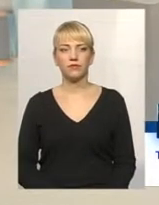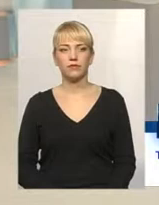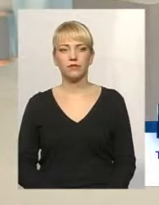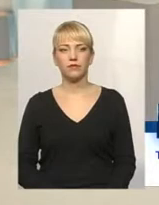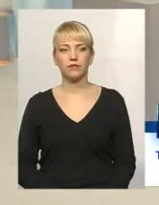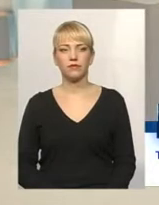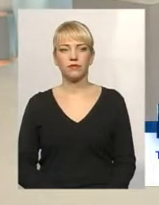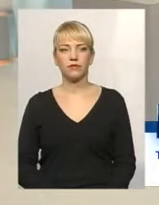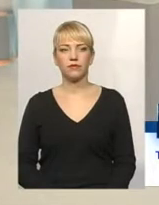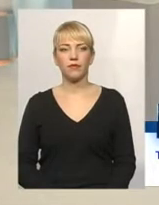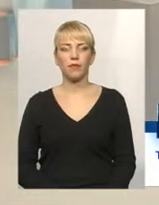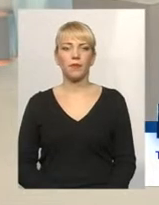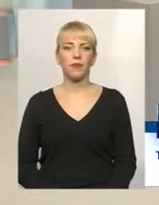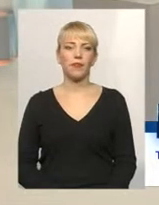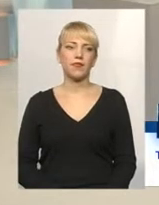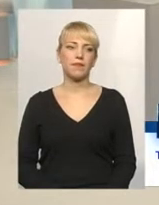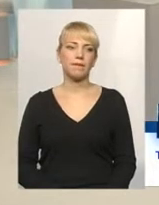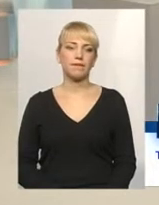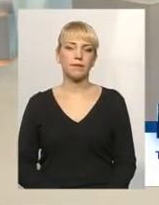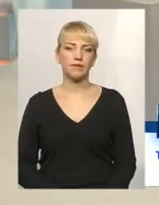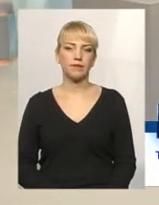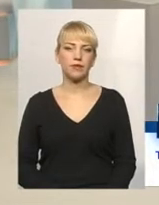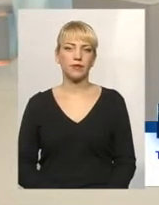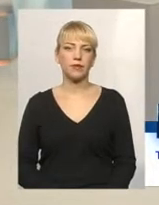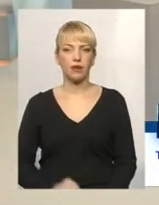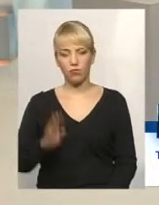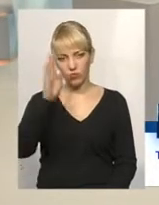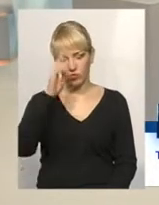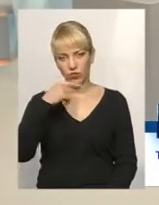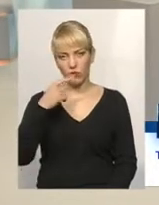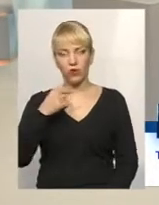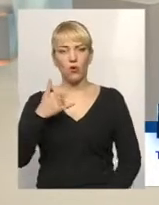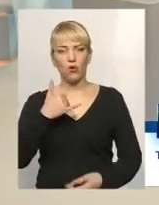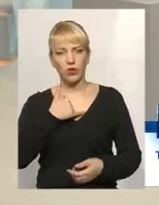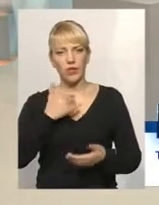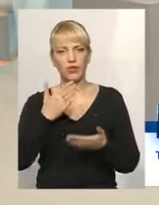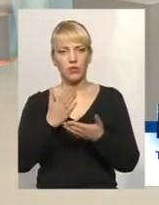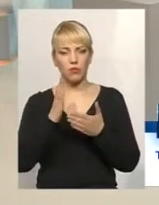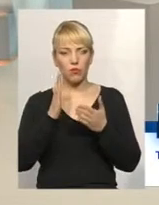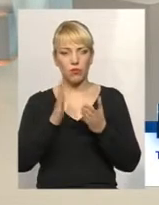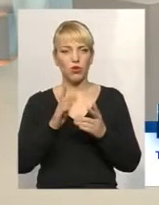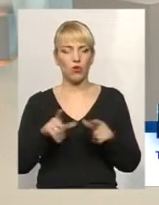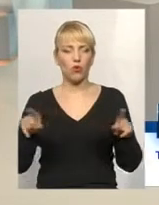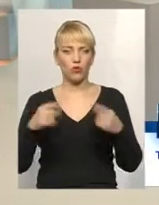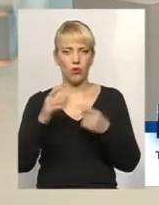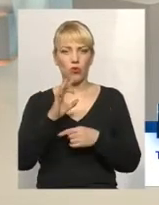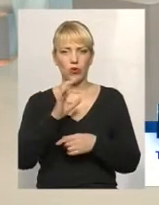Квартирного дому. Так, ми чуємо вас. Хочу, у нас організовується ОСББ.